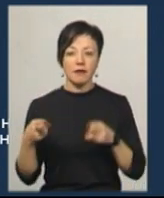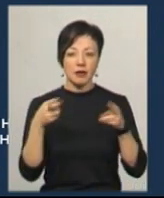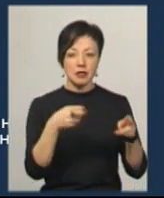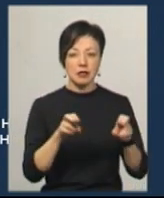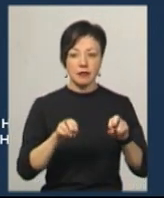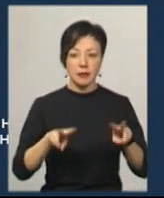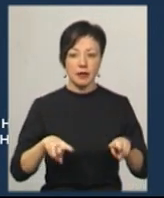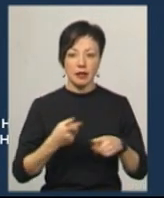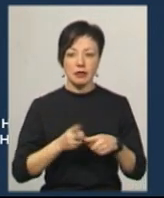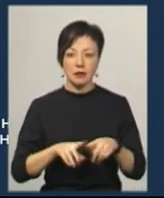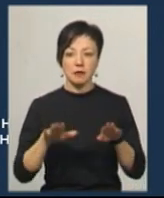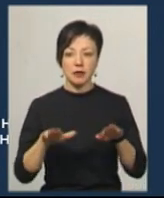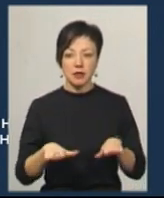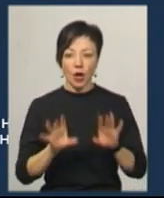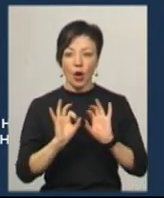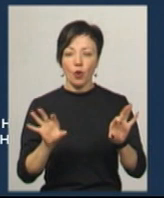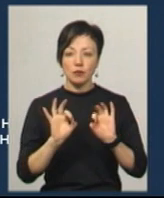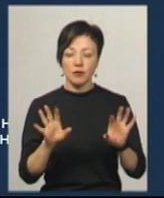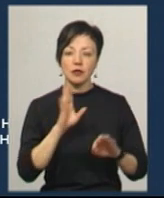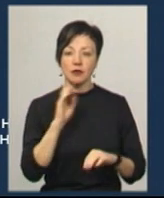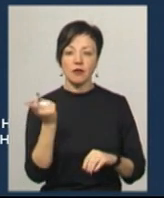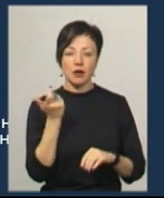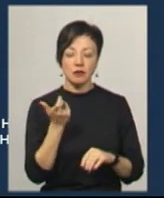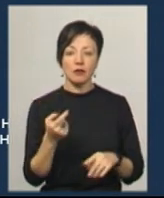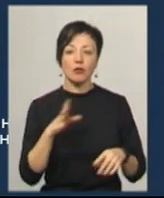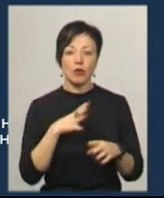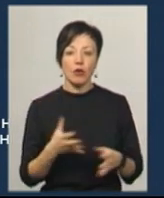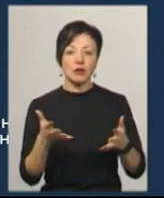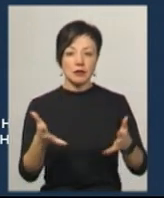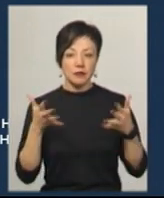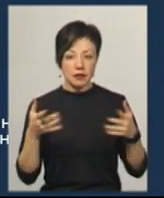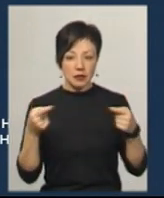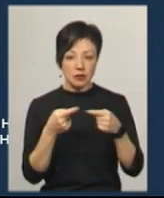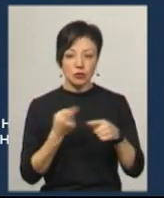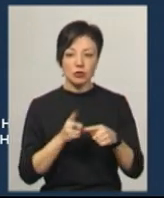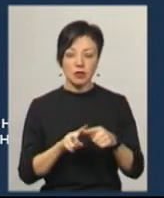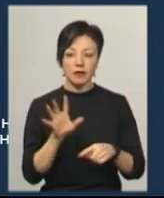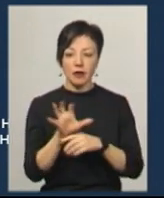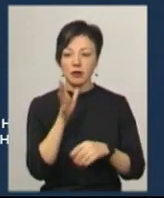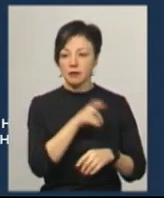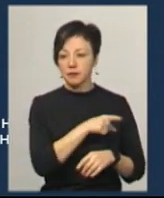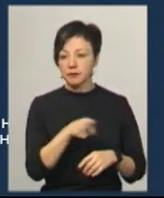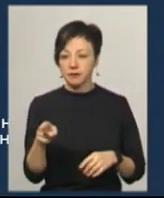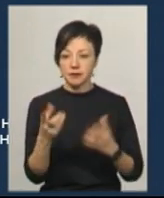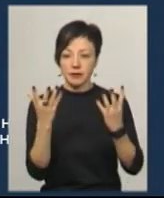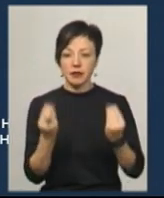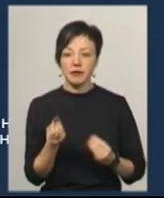із розповіді власниці було встановлено, що дана тварина протягом декількох днів